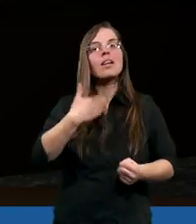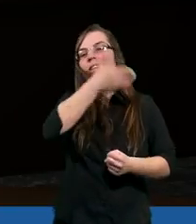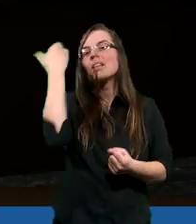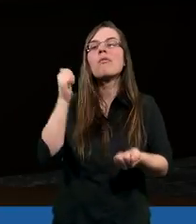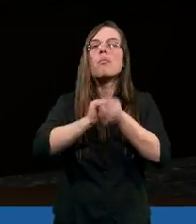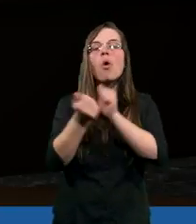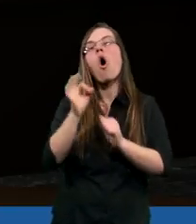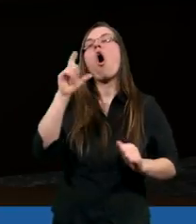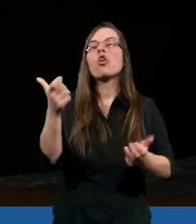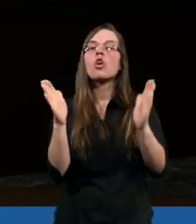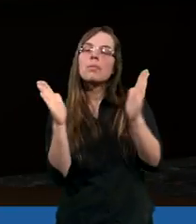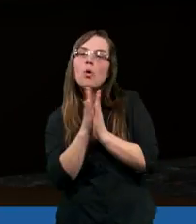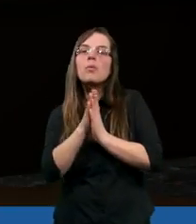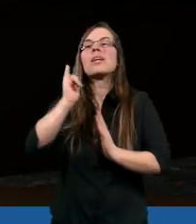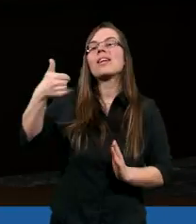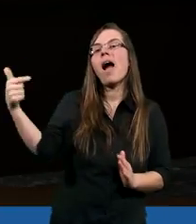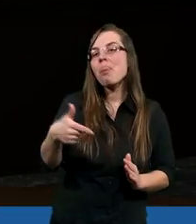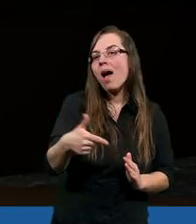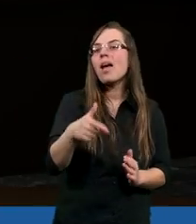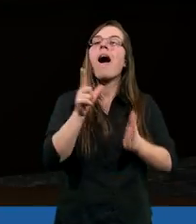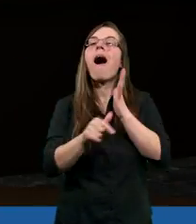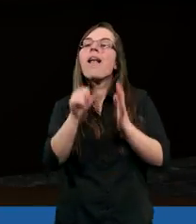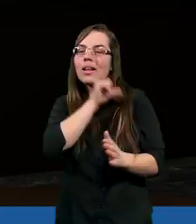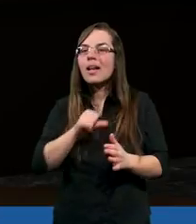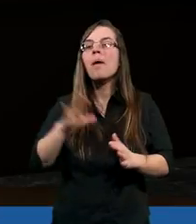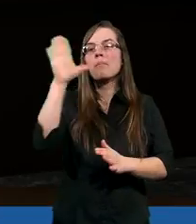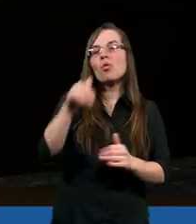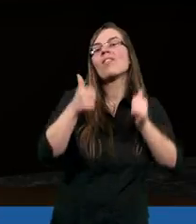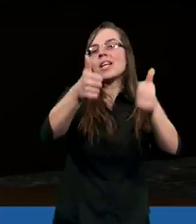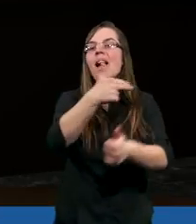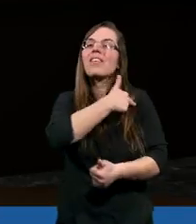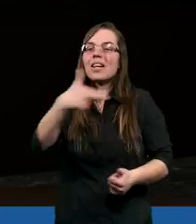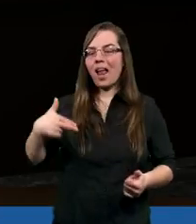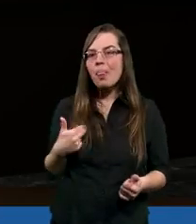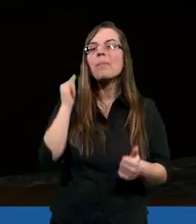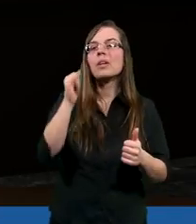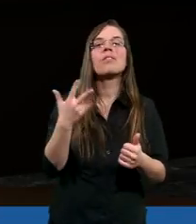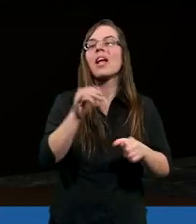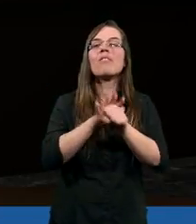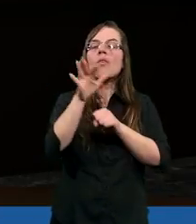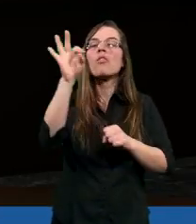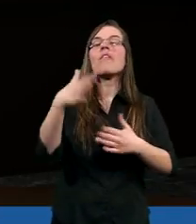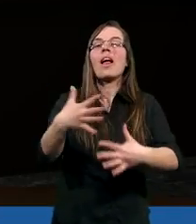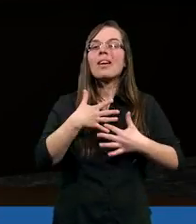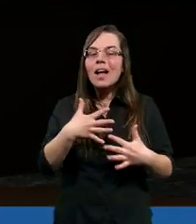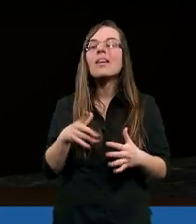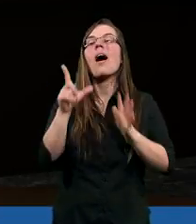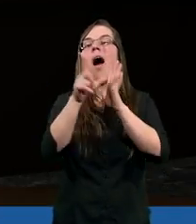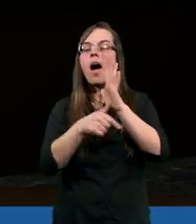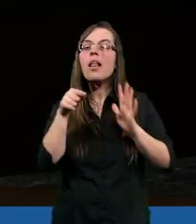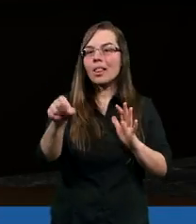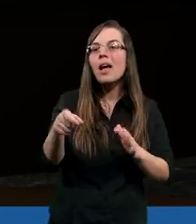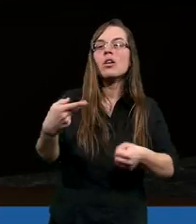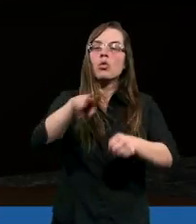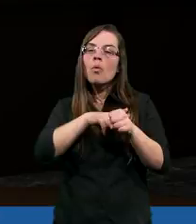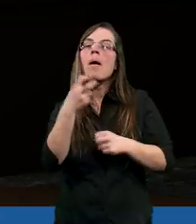Nie wiemy bowiem, o co się modlić, jak należy, ale sam Duch wstawia się za nami w niewysłowionych westnieniach. A ten,